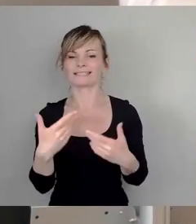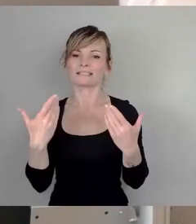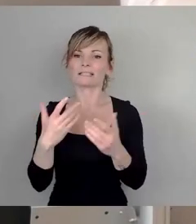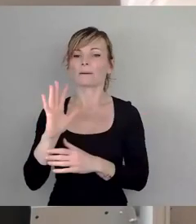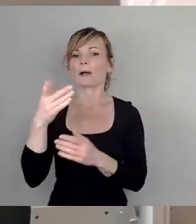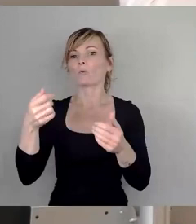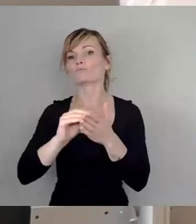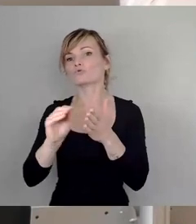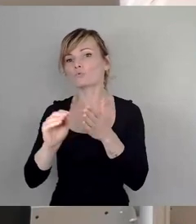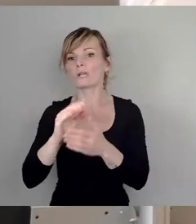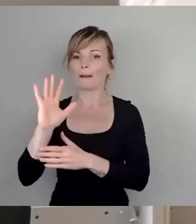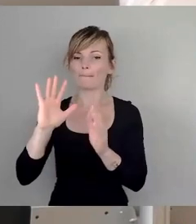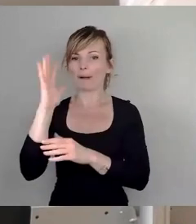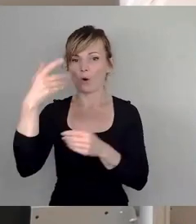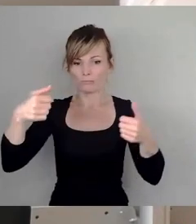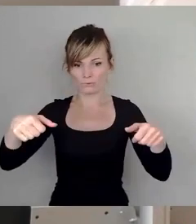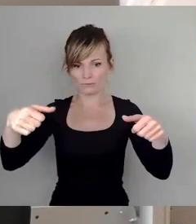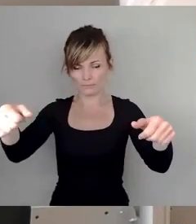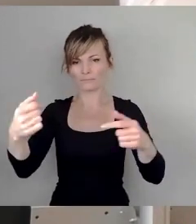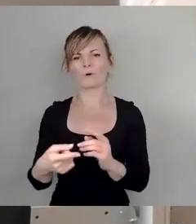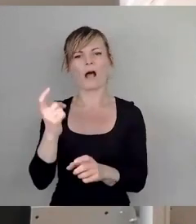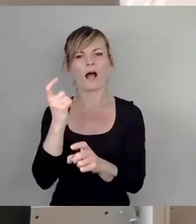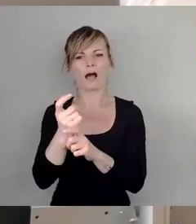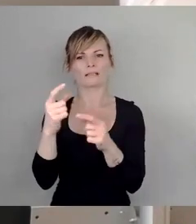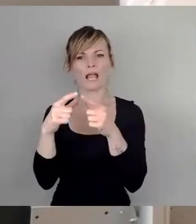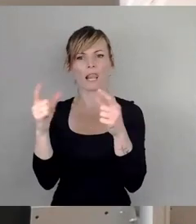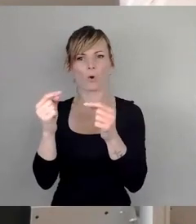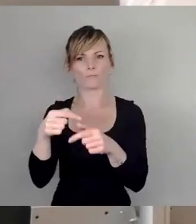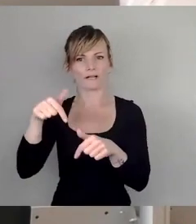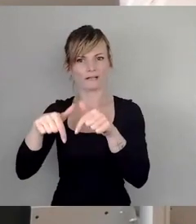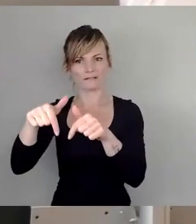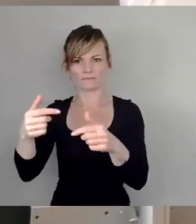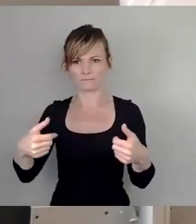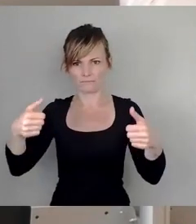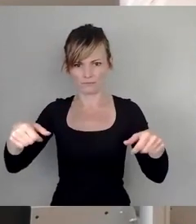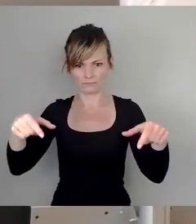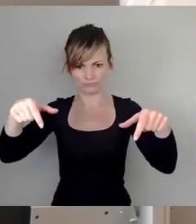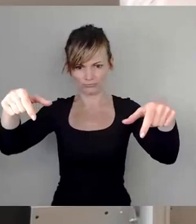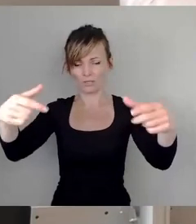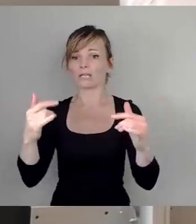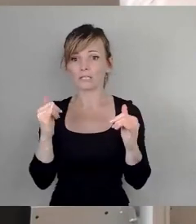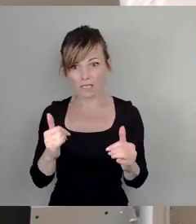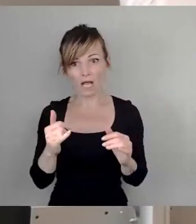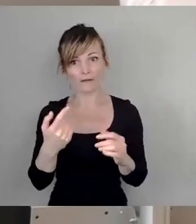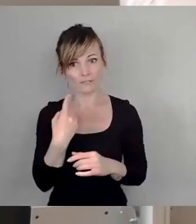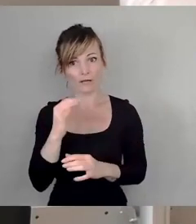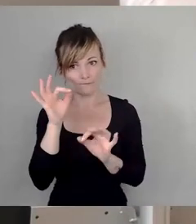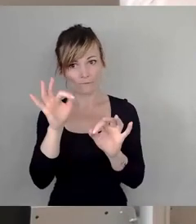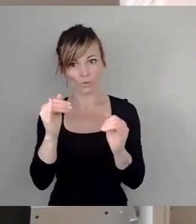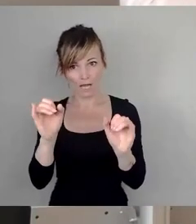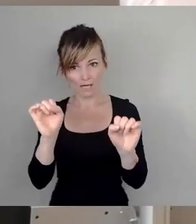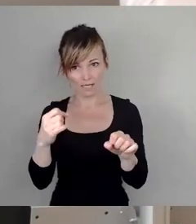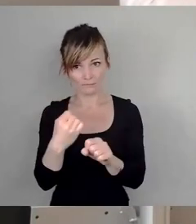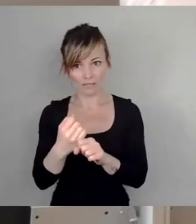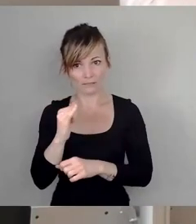Hartlaubgewächse, da hat man ja gesehen, was da gestanden hat, der begrüßen wir. Wunderbar kann man machen. Vielleicht kann man auch mal